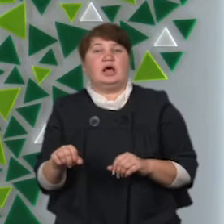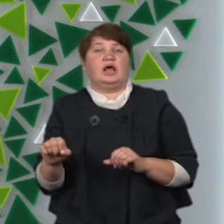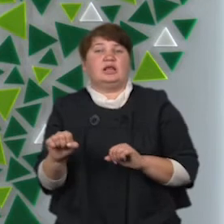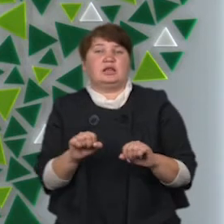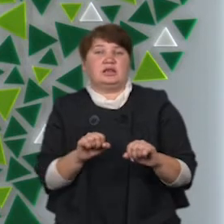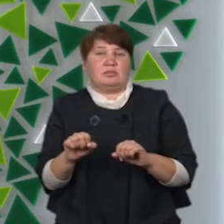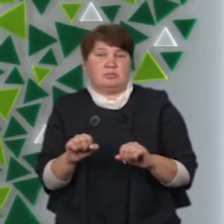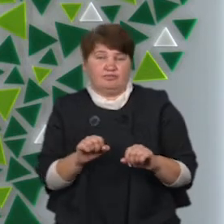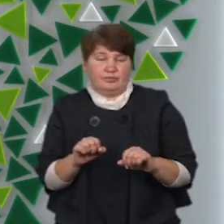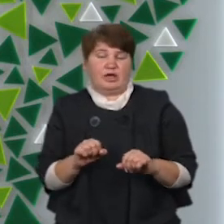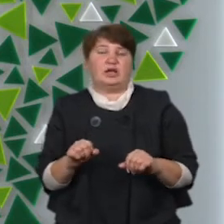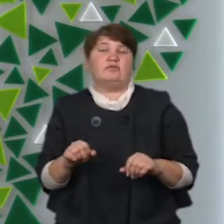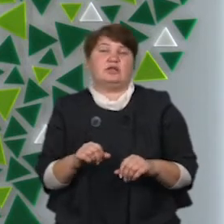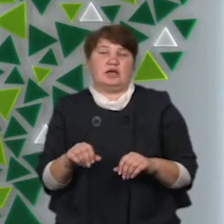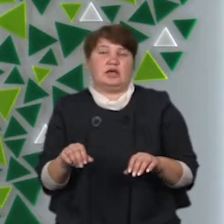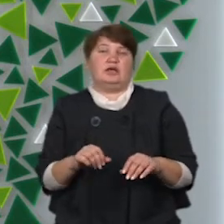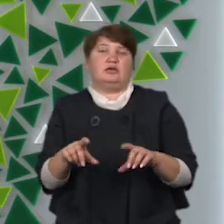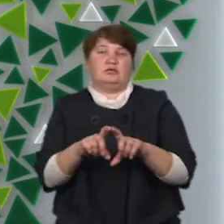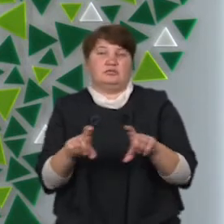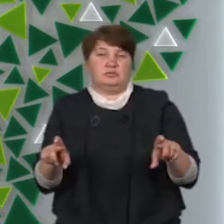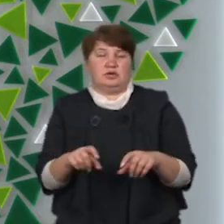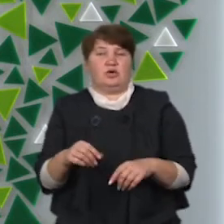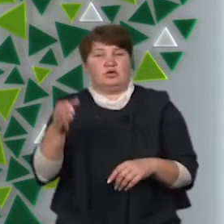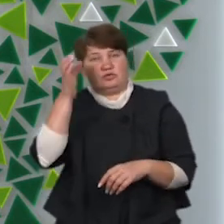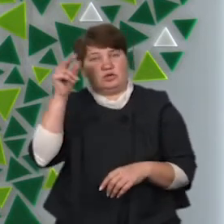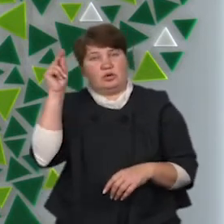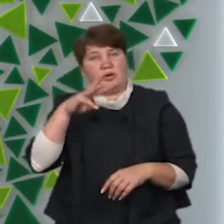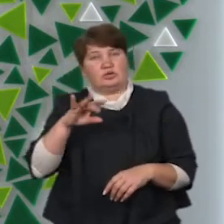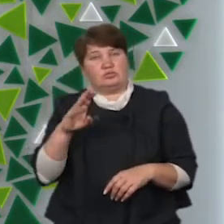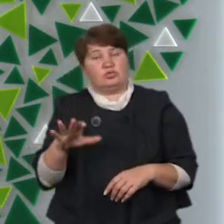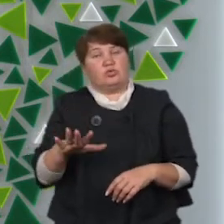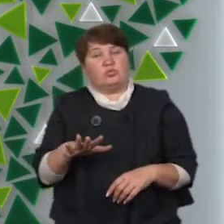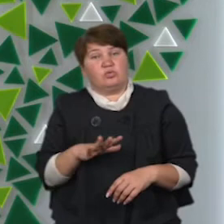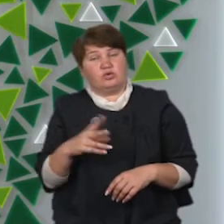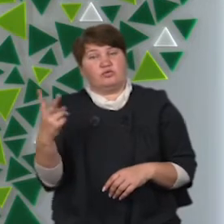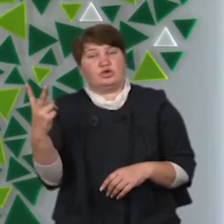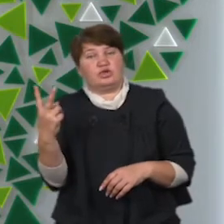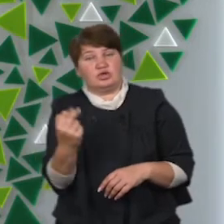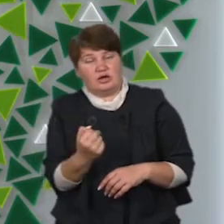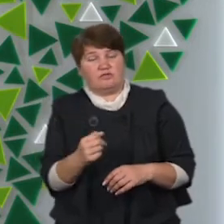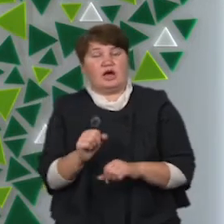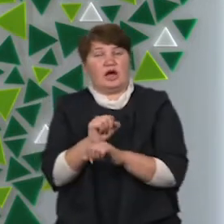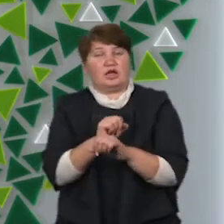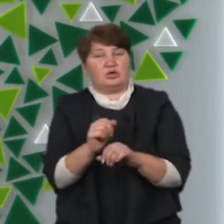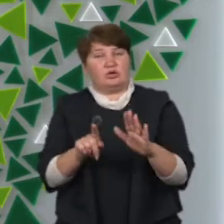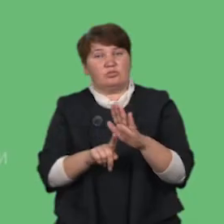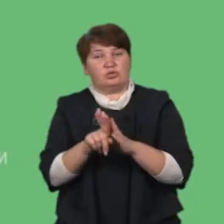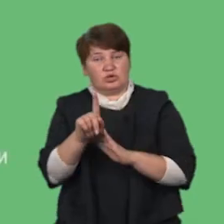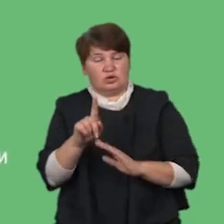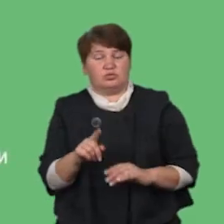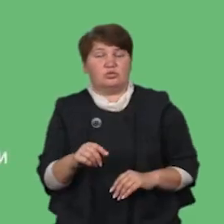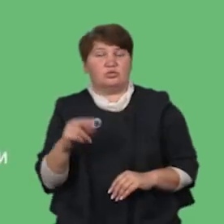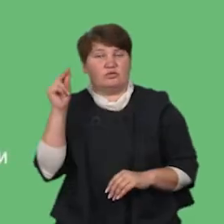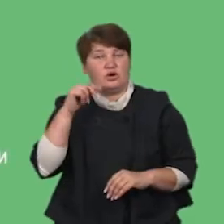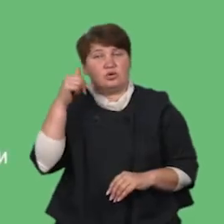Ігор Максимчук. За його словами, причиною такого рішення були двотижневі канікули на початку цього навчального року. Ми